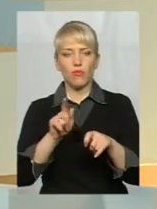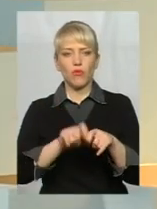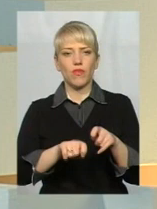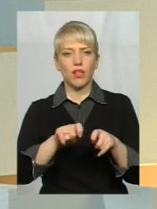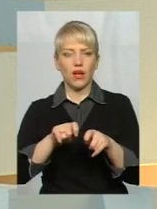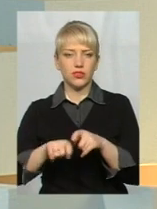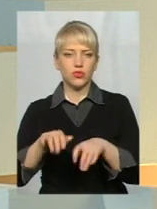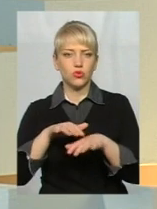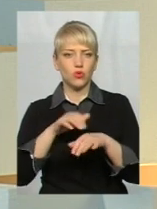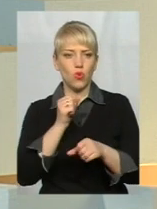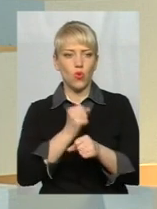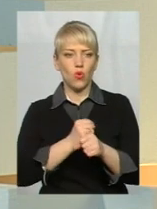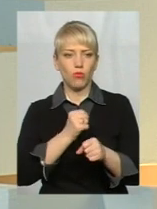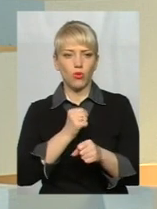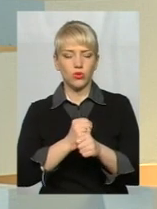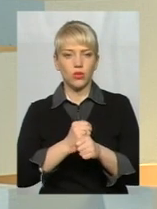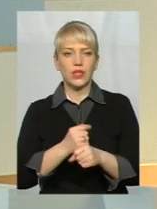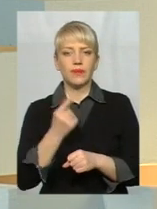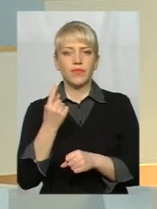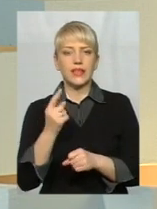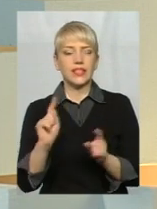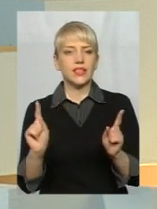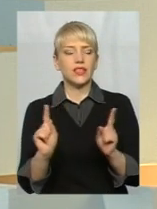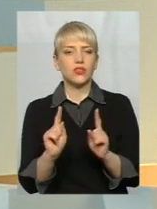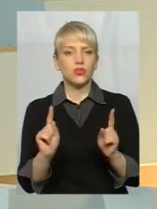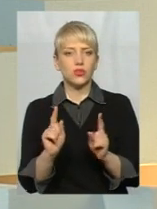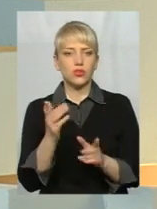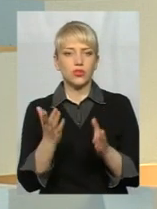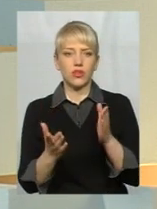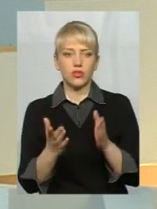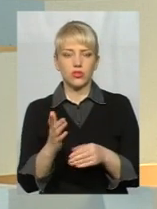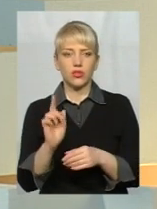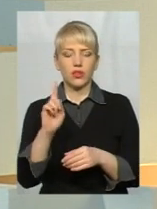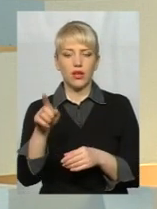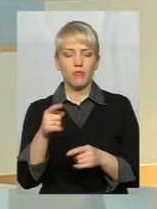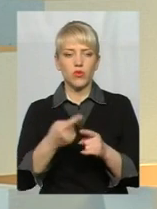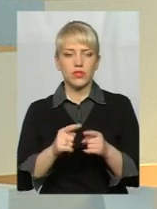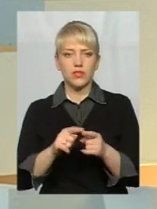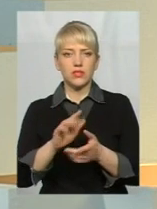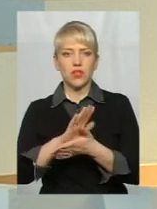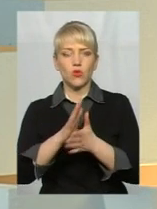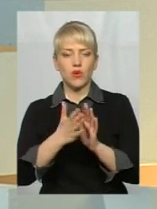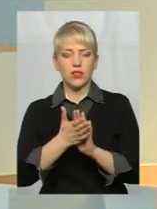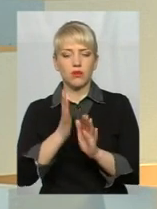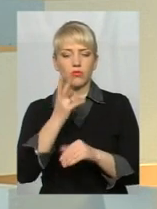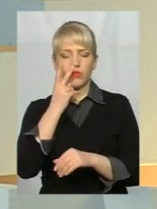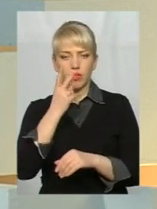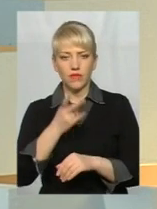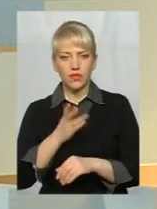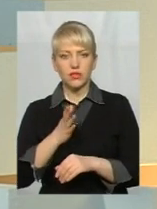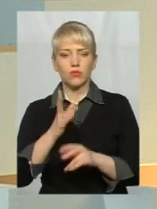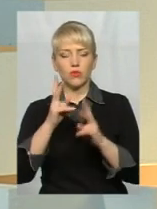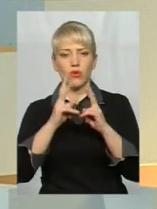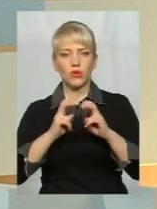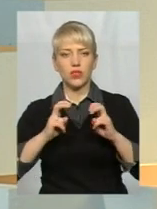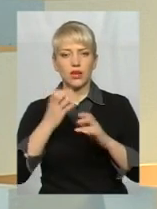роботу, ну, єдине, що, якщо вже там по даній ситуації ми будемо дивитися, розбиратися, якби, якщо